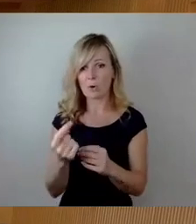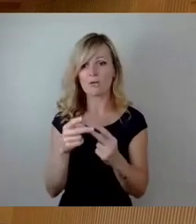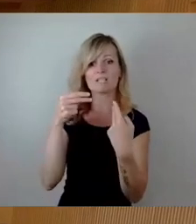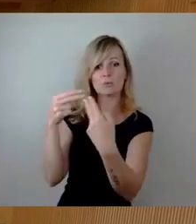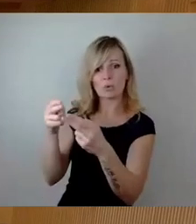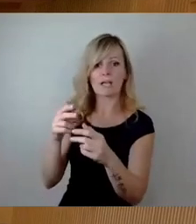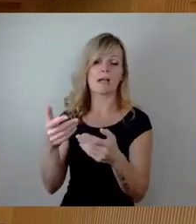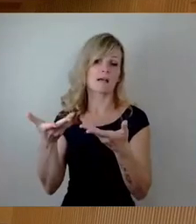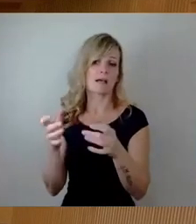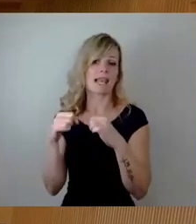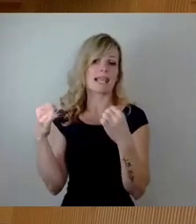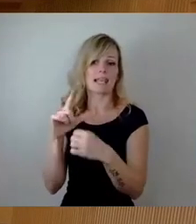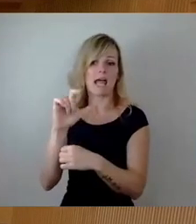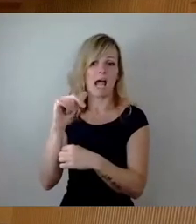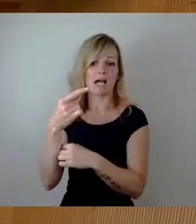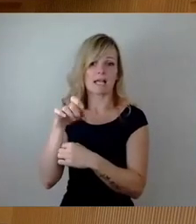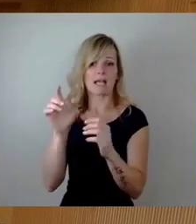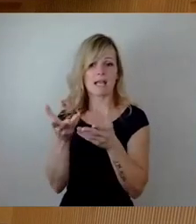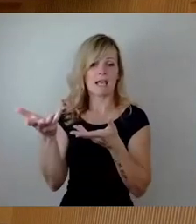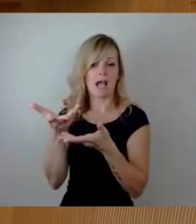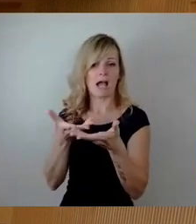Aber jetzt zunächst Herr Lohreck und dann Herr Latzinski.